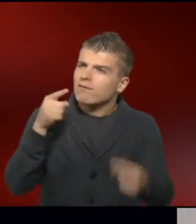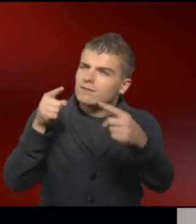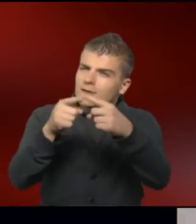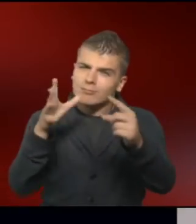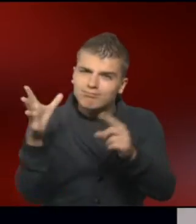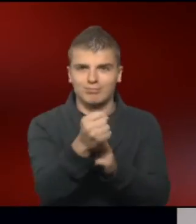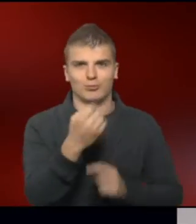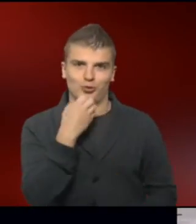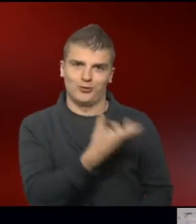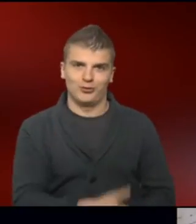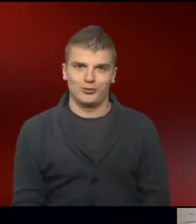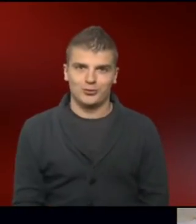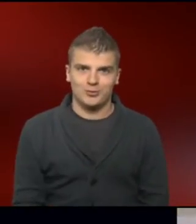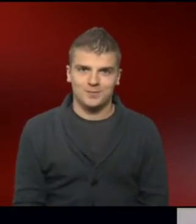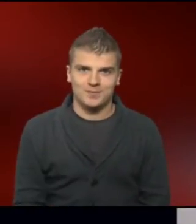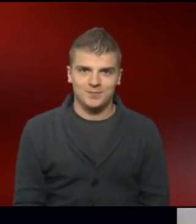zu kommen.